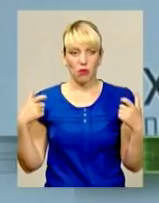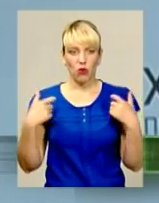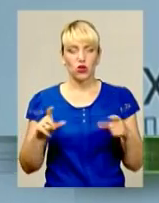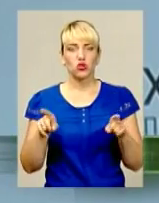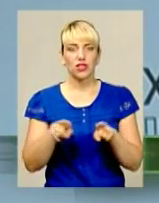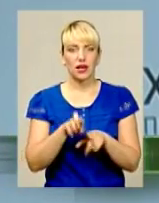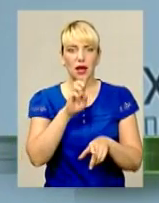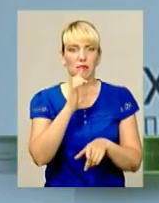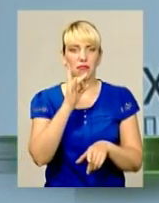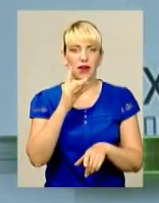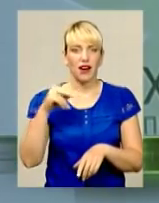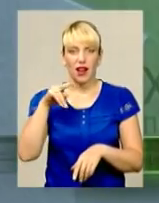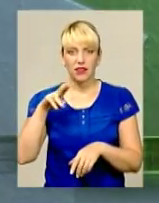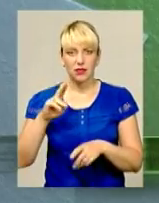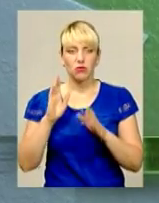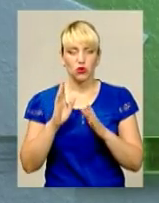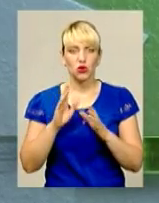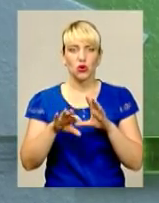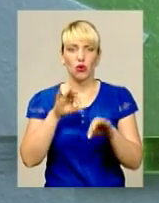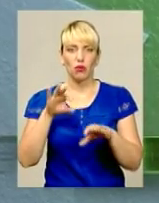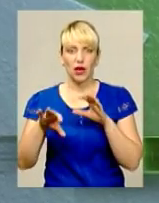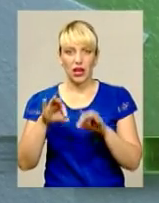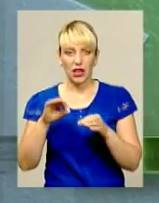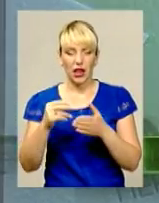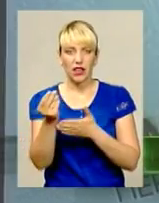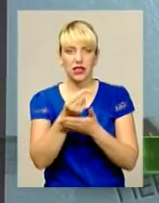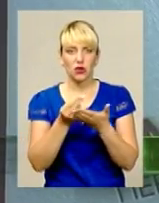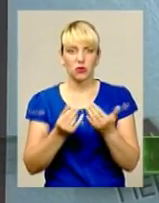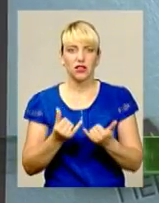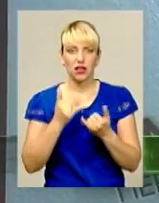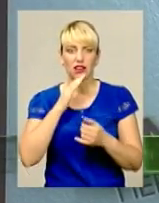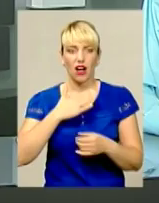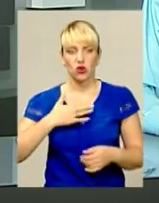потрібен? Подоляни гуртом обиратимуть фірмовий логотип для нашої області.